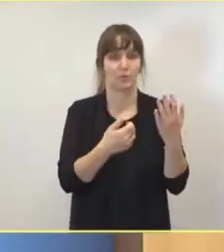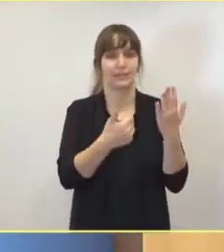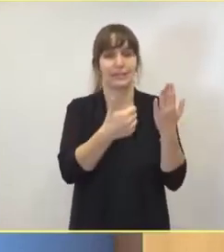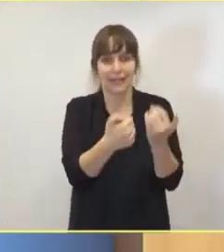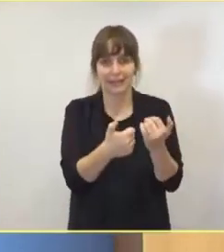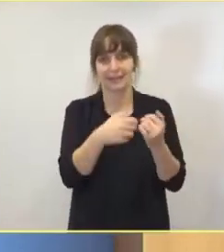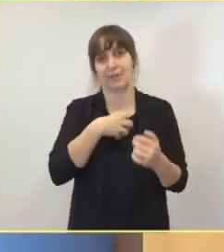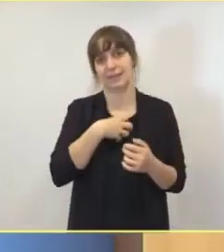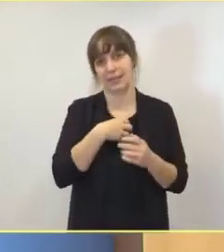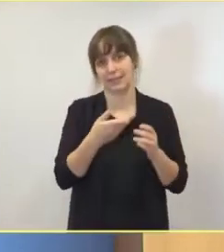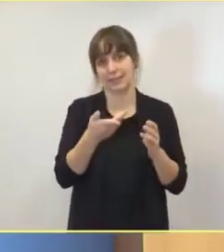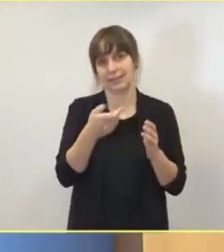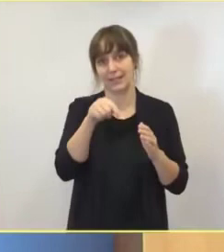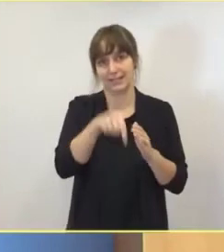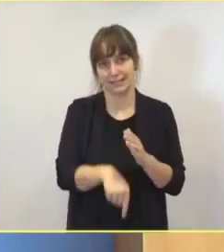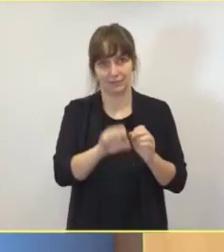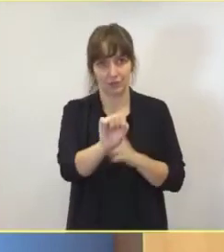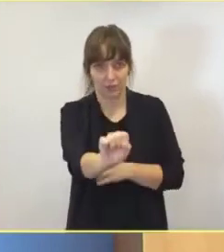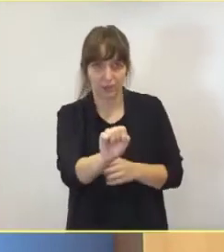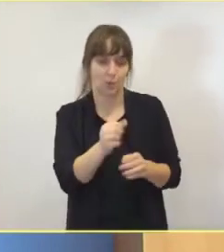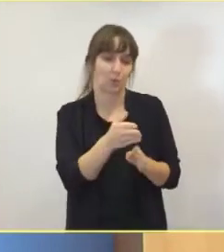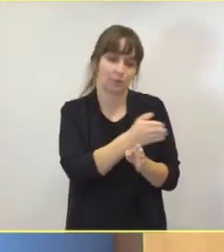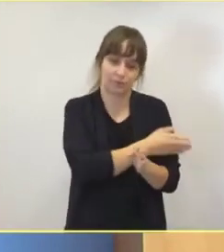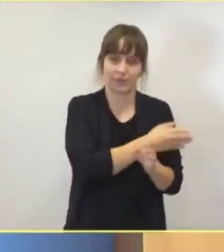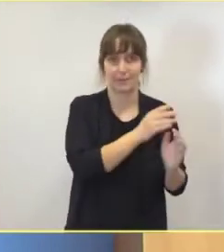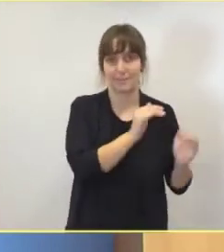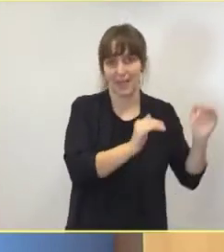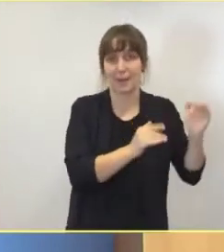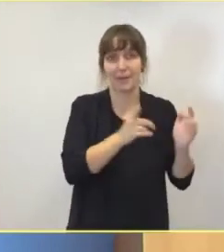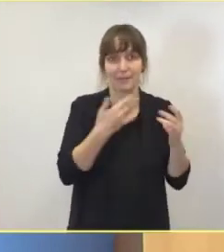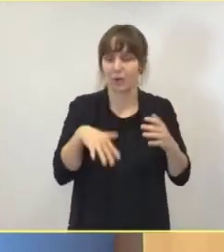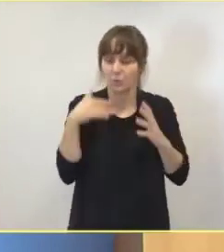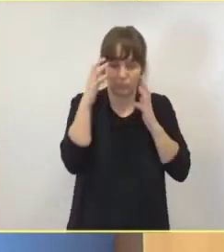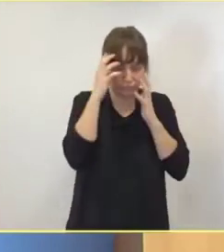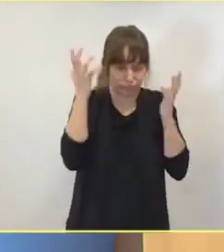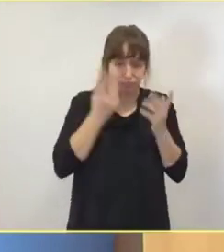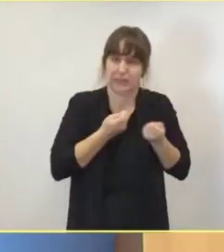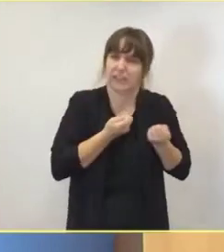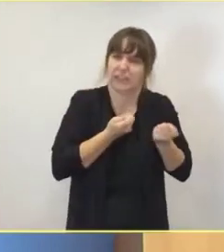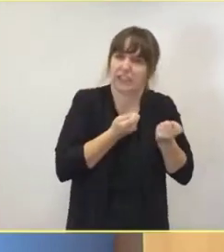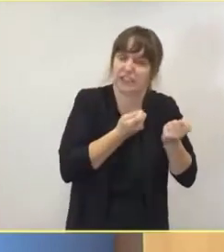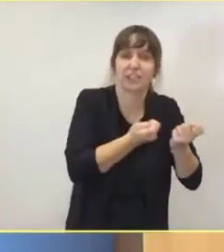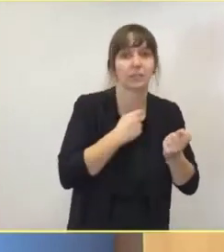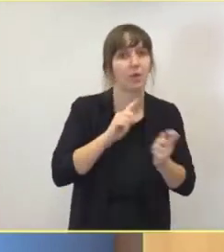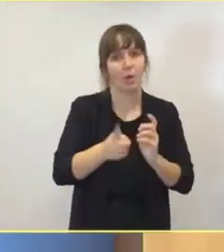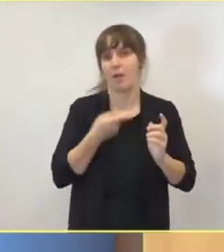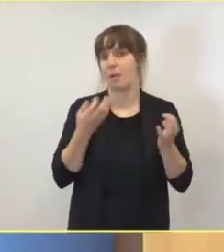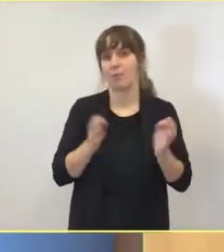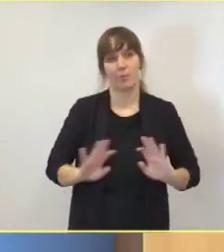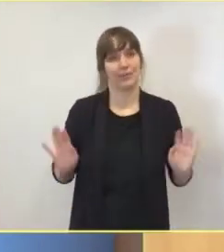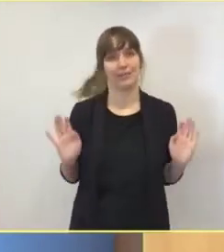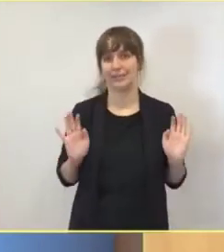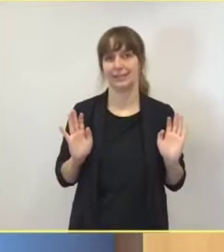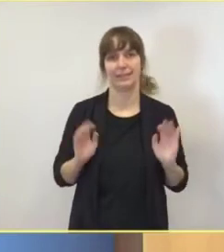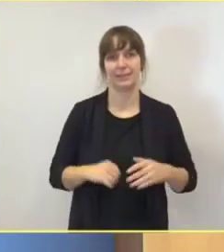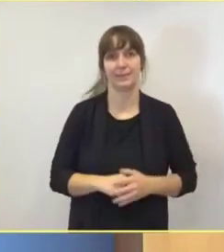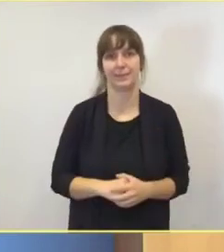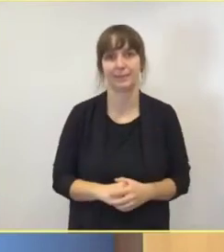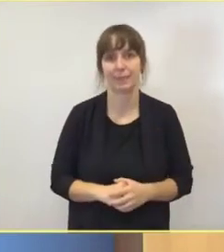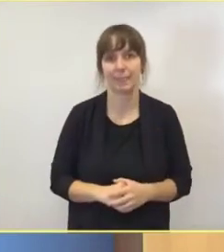auf Intensivstation. Aber diesen Stresstest, sage ich Ihnen, brauchen wir kein zweites Mal. Wir haben, was die